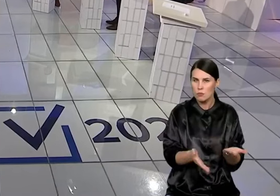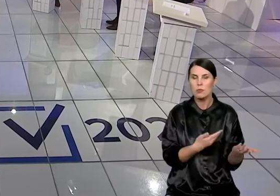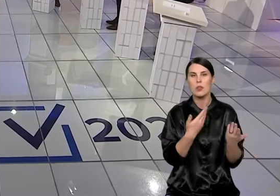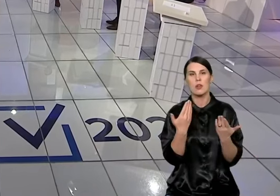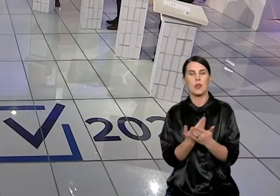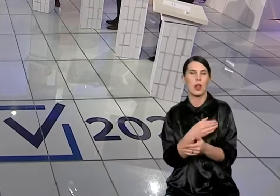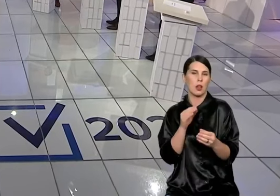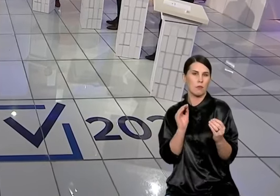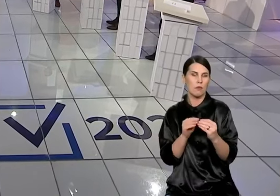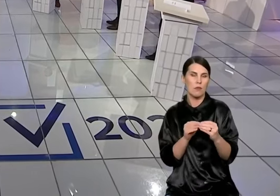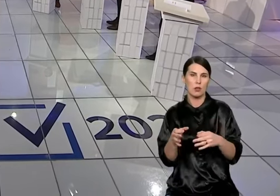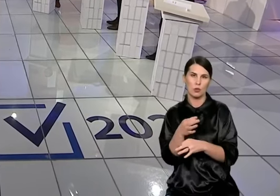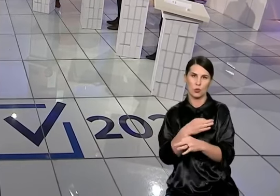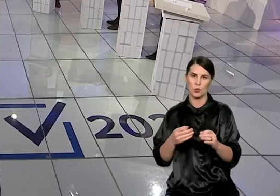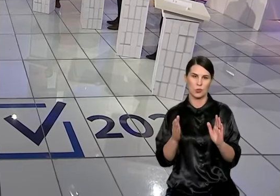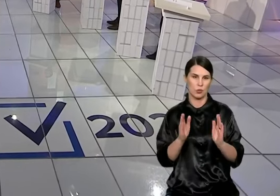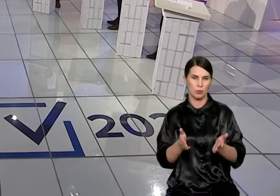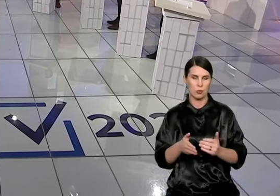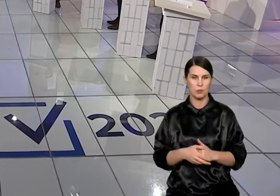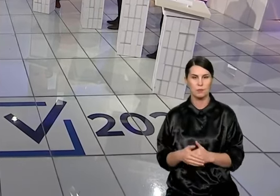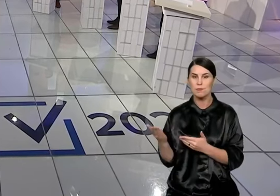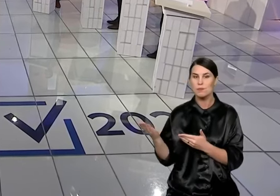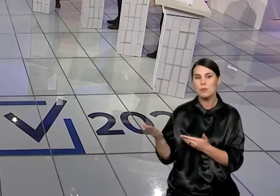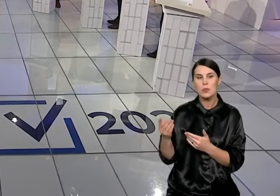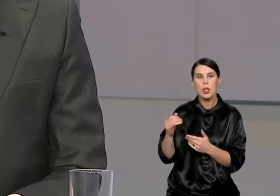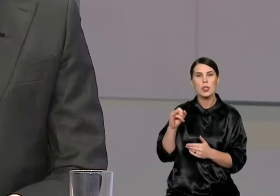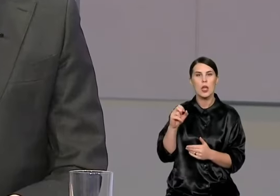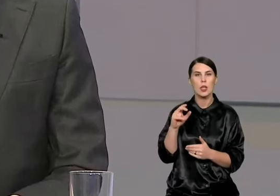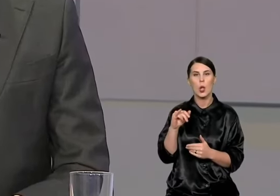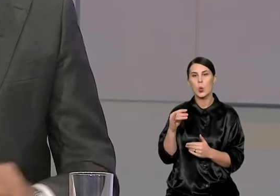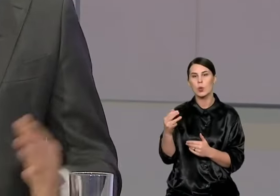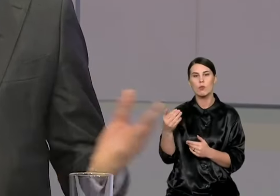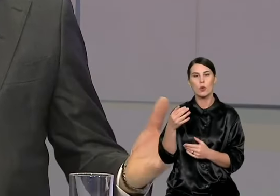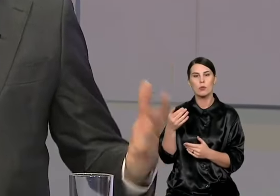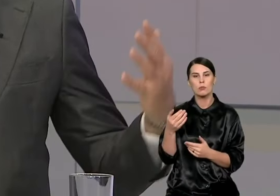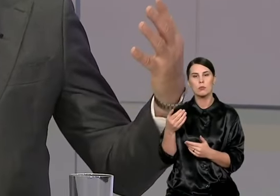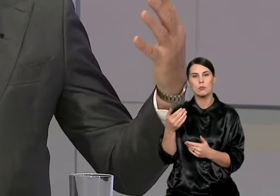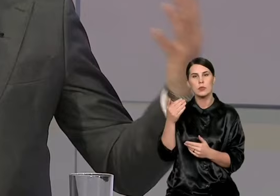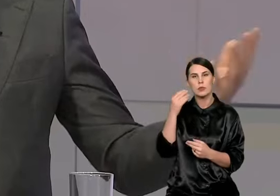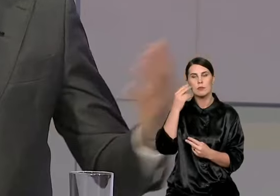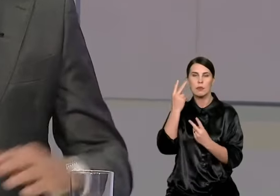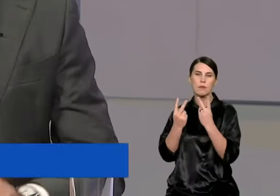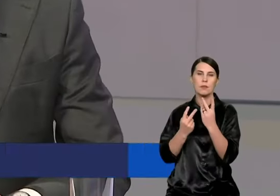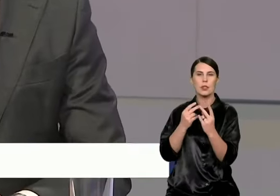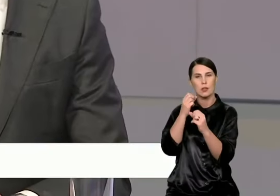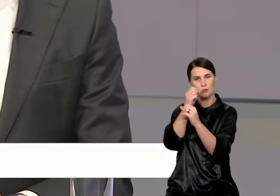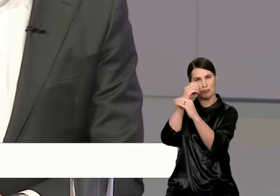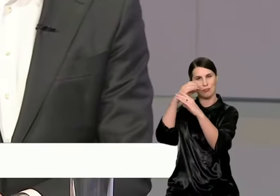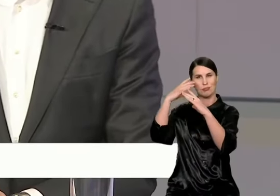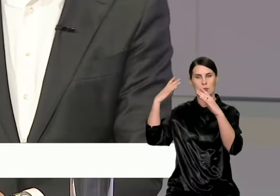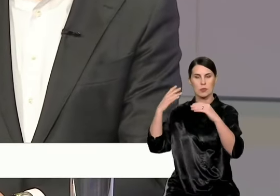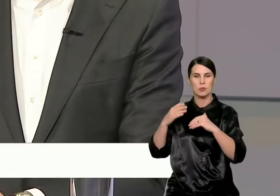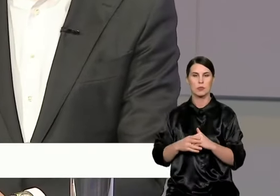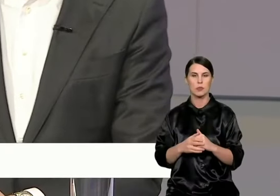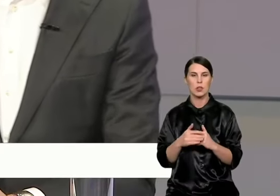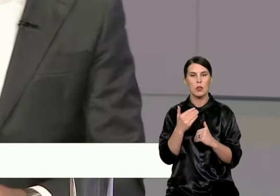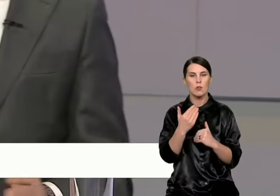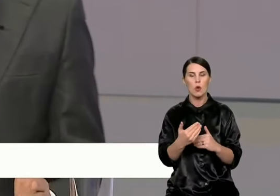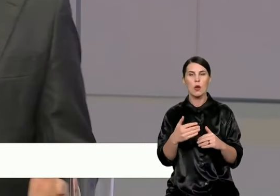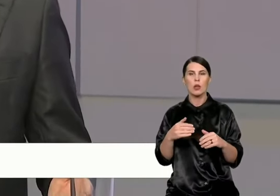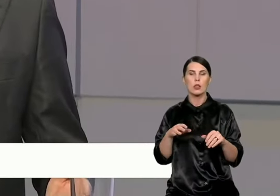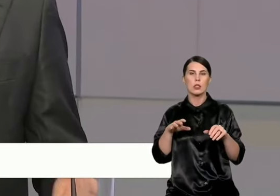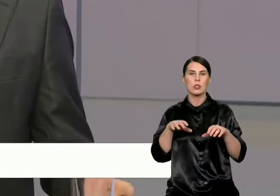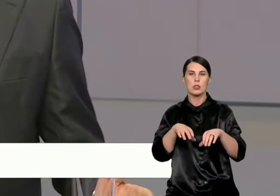Stasisė Kaliūnas, prašau, jūsų viziją. Miesto planavimas, kaip ir kitos paslaugos, o čia yra strateginis planavimas, iš tikrųjų miesto